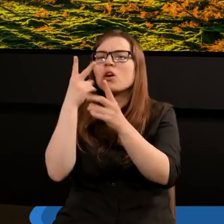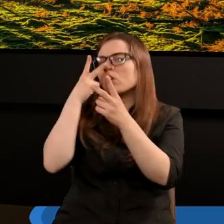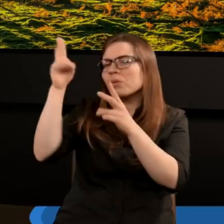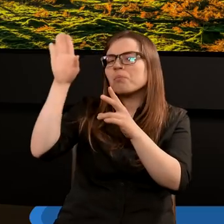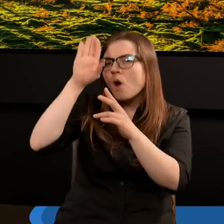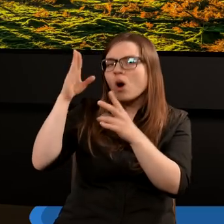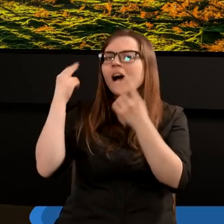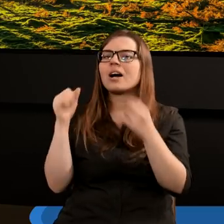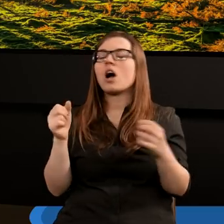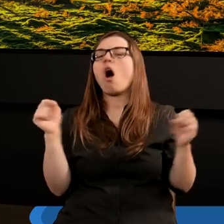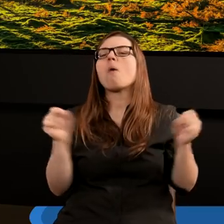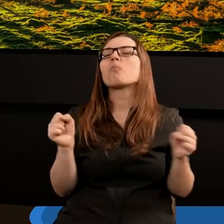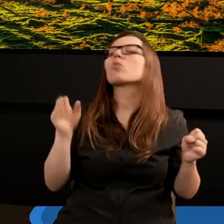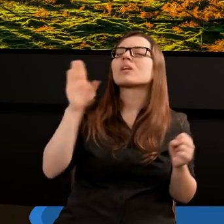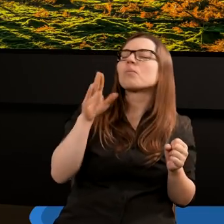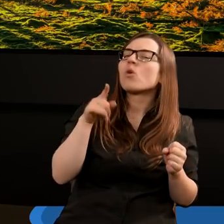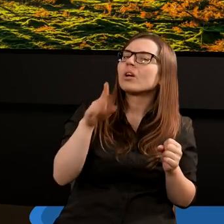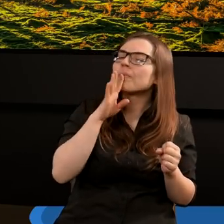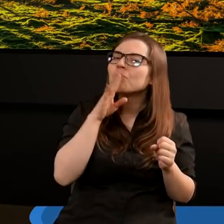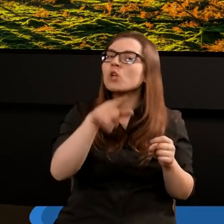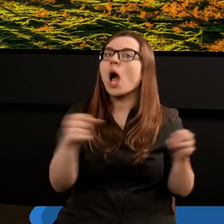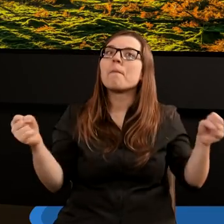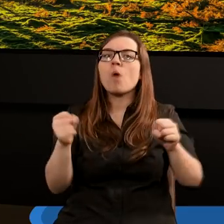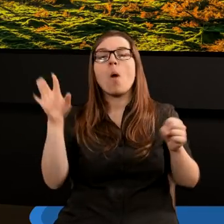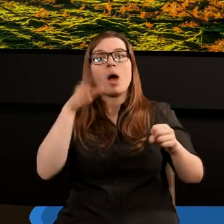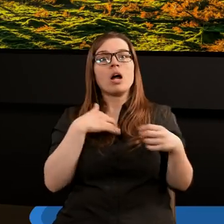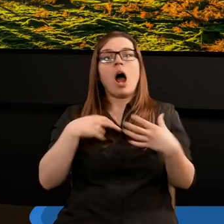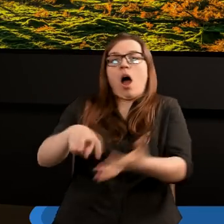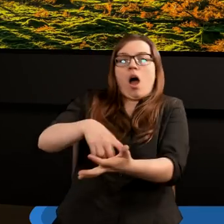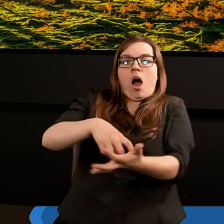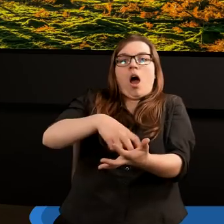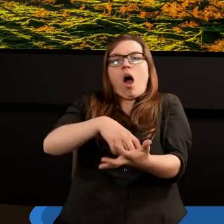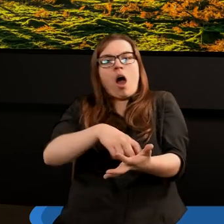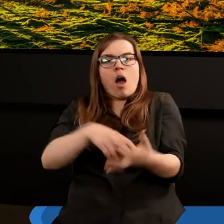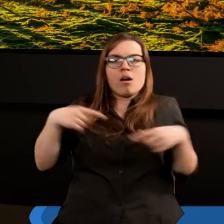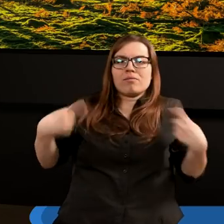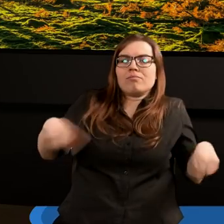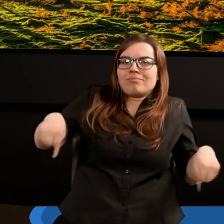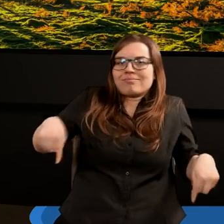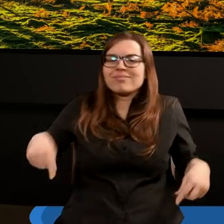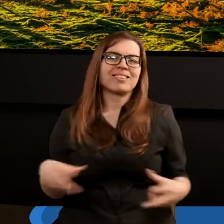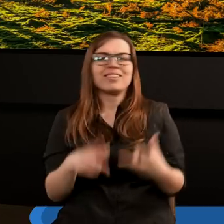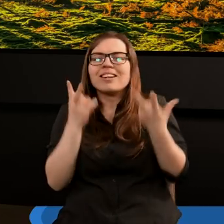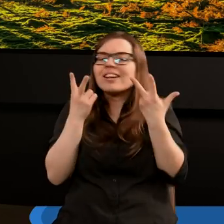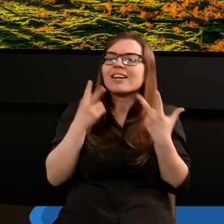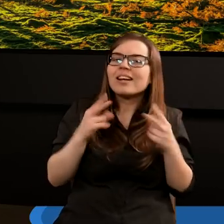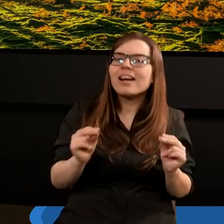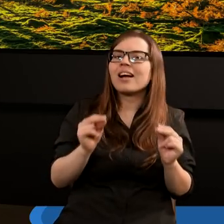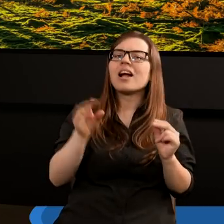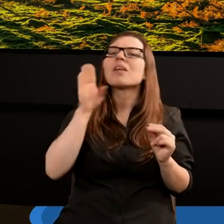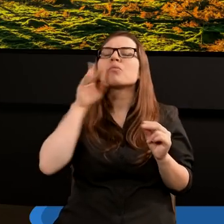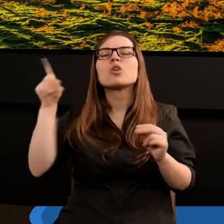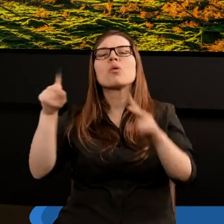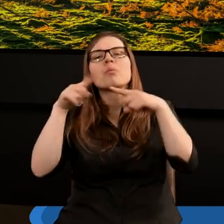innych przykładach jest bójcie się Boga, ale ta bojaźń Boża to jest takie wezwanie do tego, żeby to co